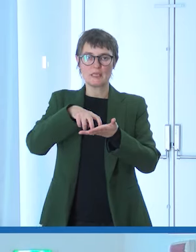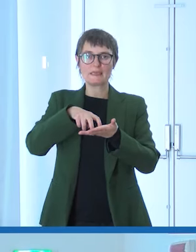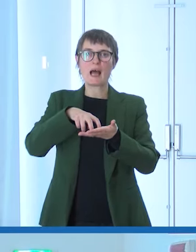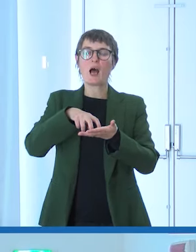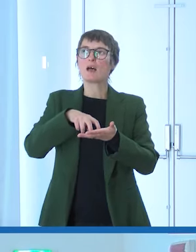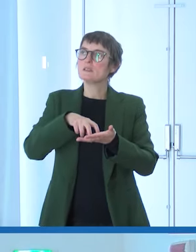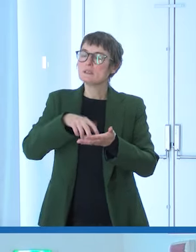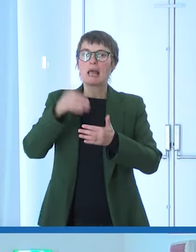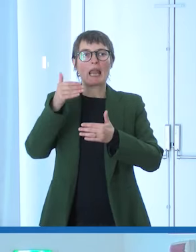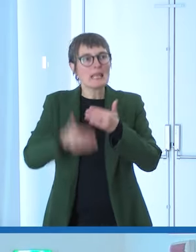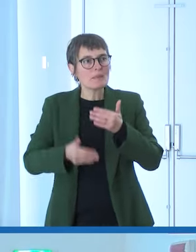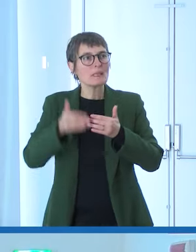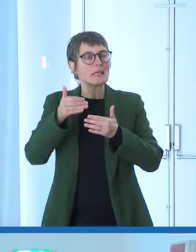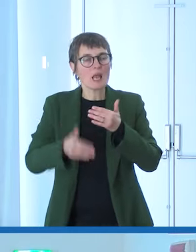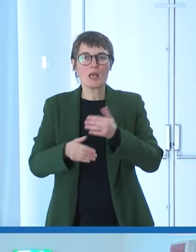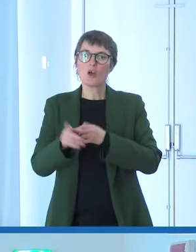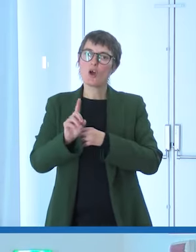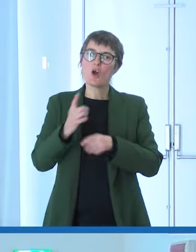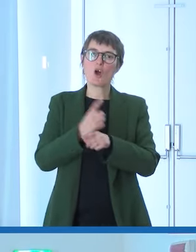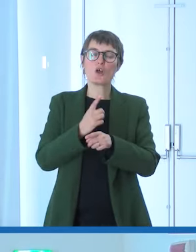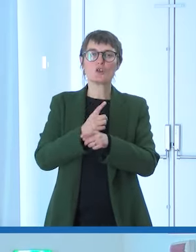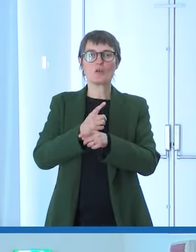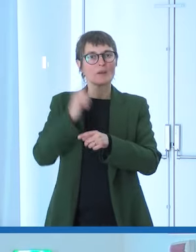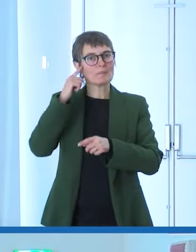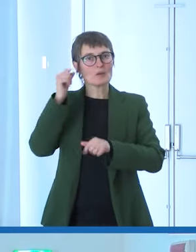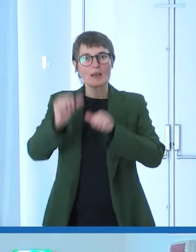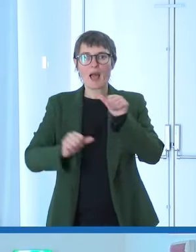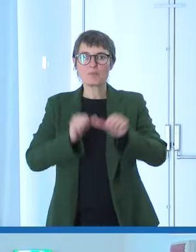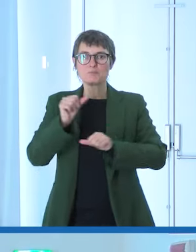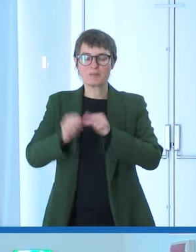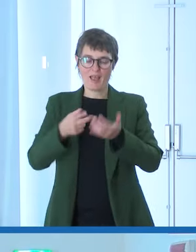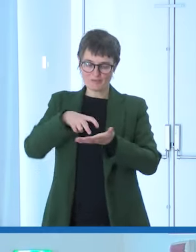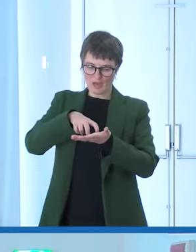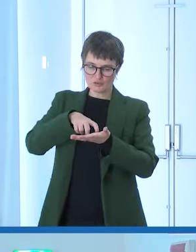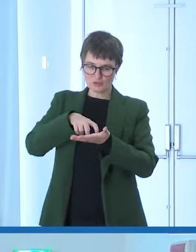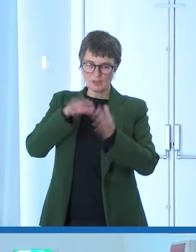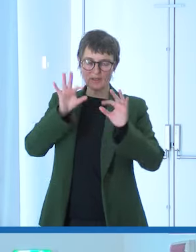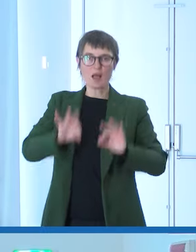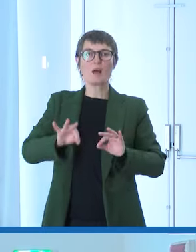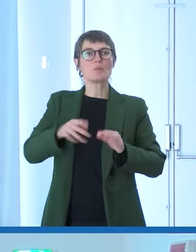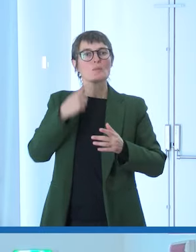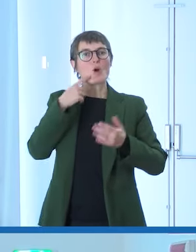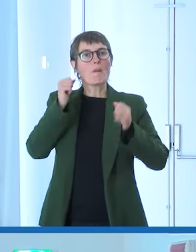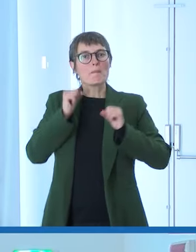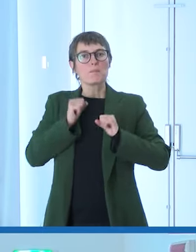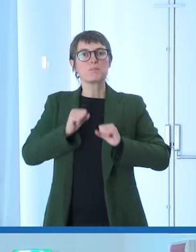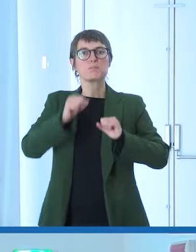La fragilità è la potenzialità e la ricchezza di ciascuno. Su questo dovremmo fondare